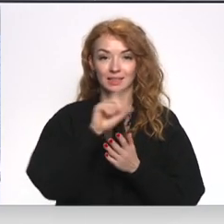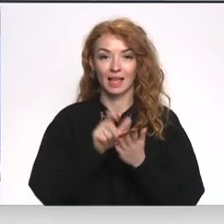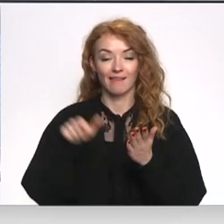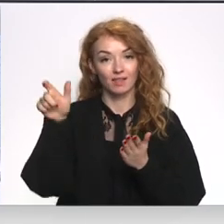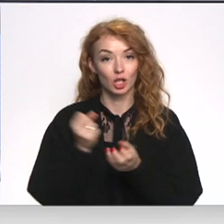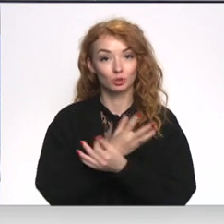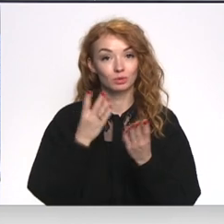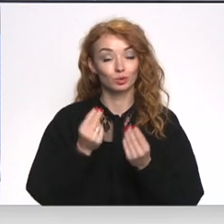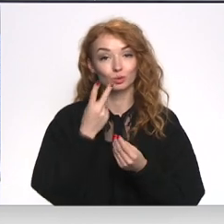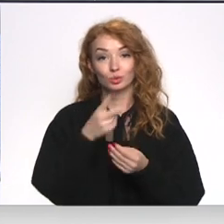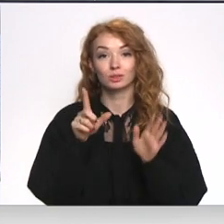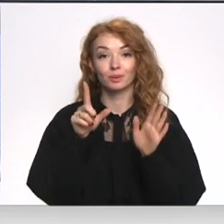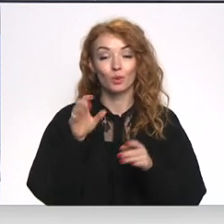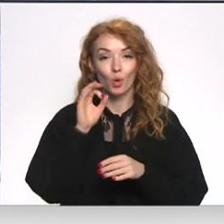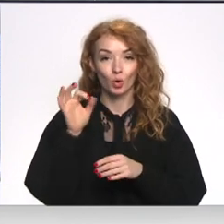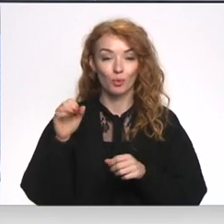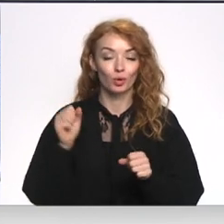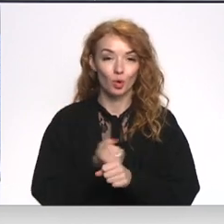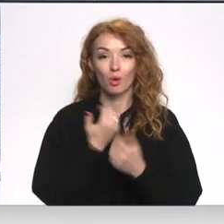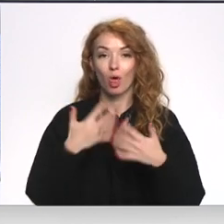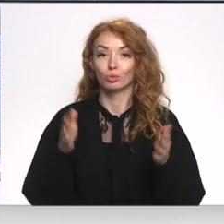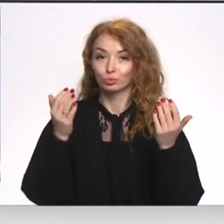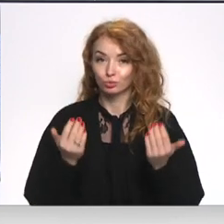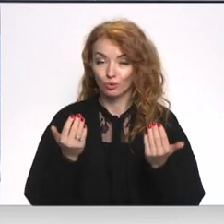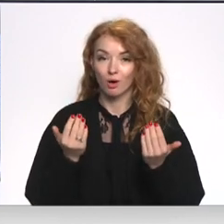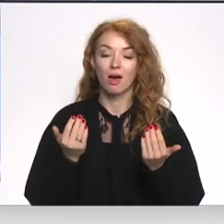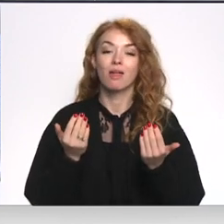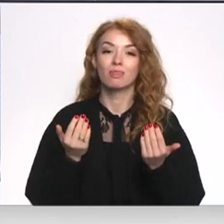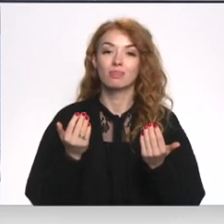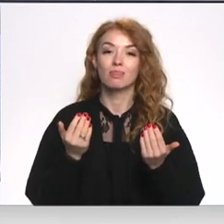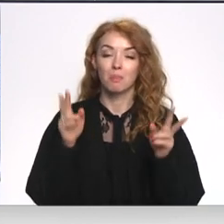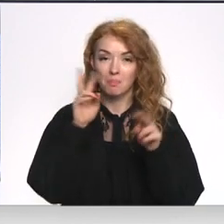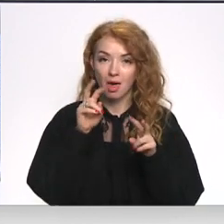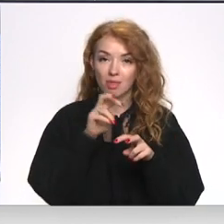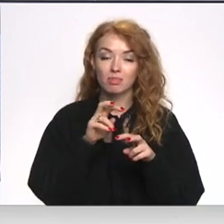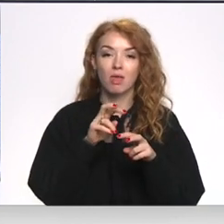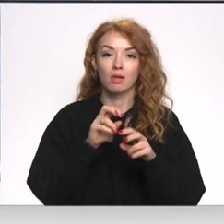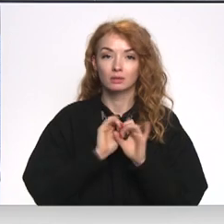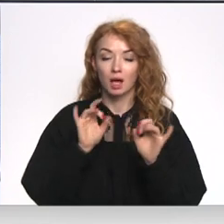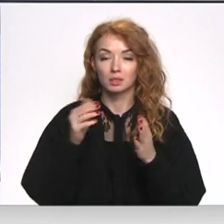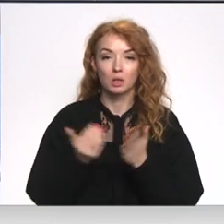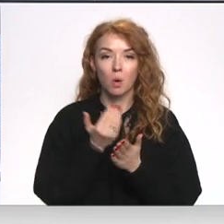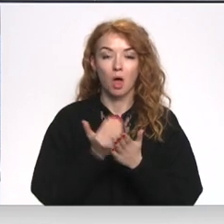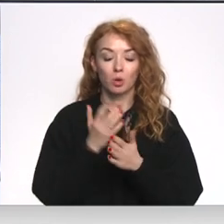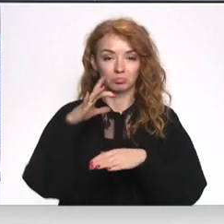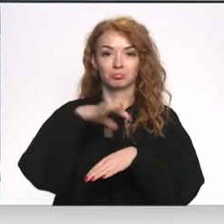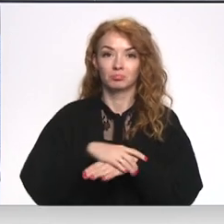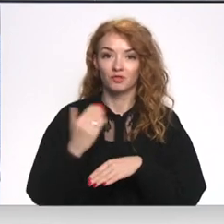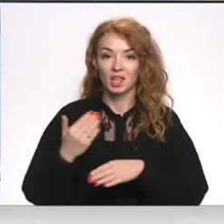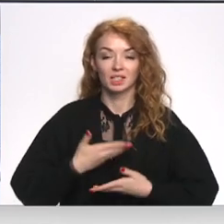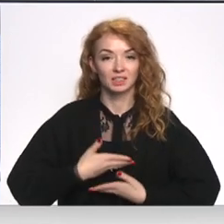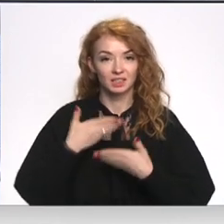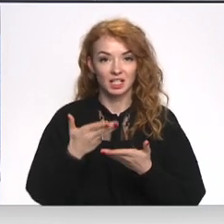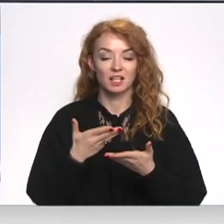diena gan ir 27. oktobrī, taču jau šodien pētnieki konferencē dalījās ar jaunākajiem atklājumiem Čaka dzīvē un airedē,